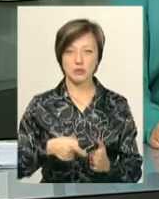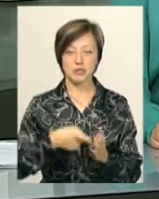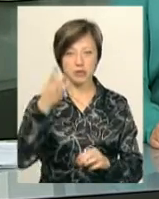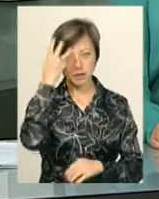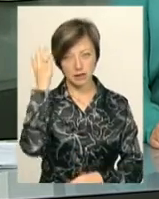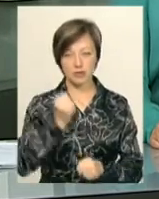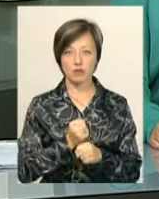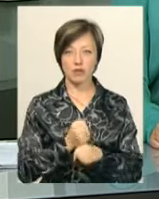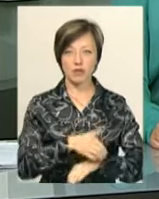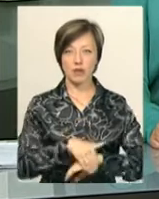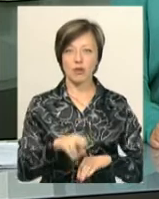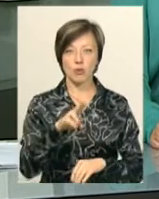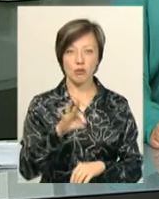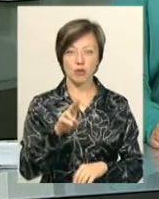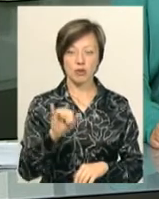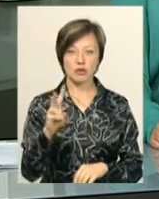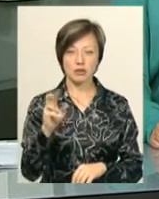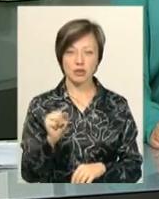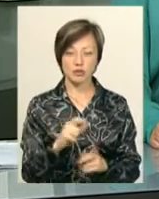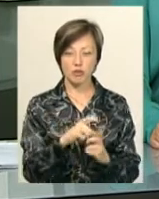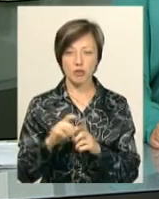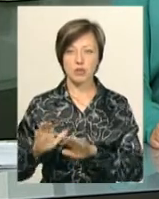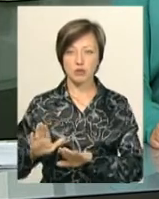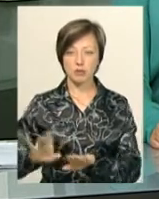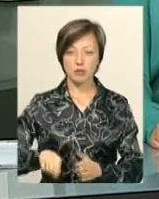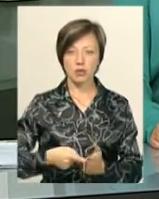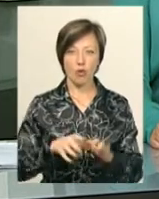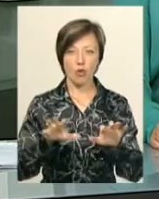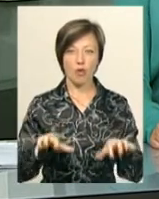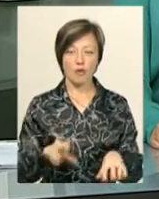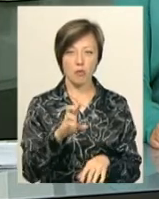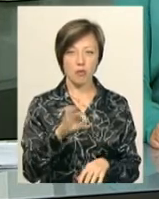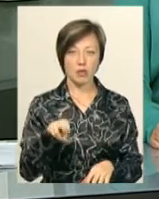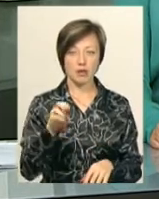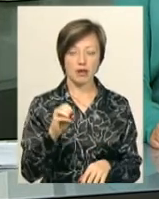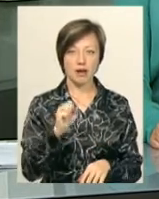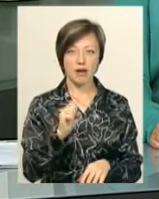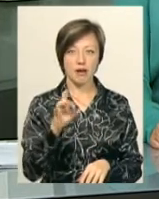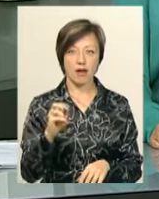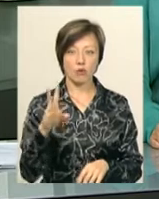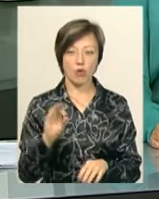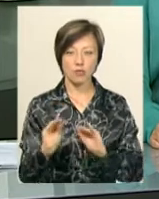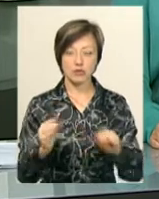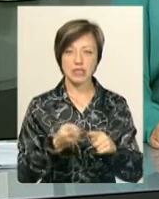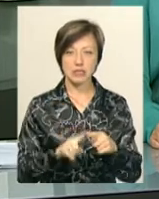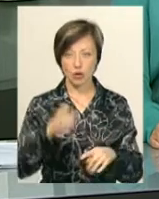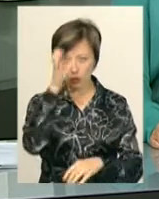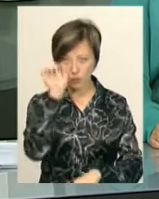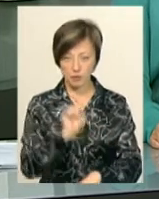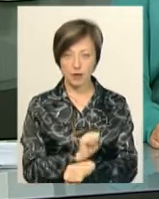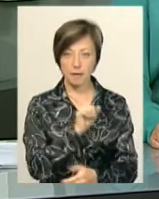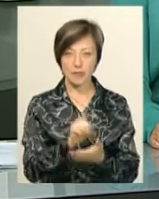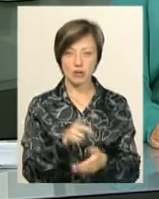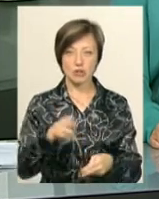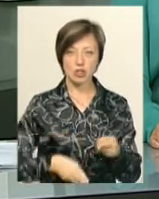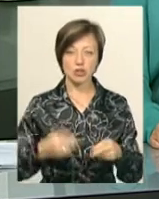центрі, працювали на вулиці Подільській. За словами заступника міського голови Андрія Бондаренка, облаштування цих розумних зупинок мають завершити